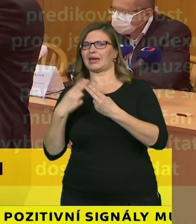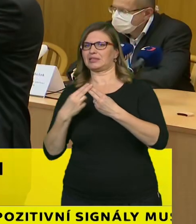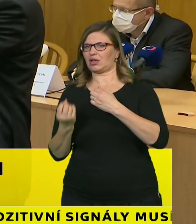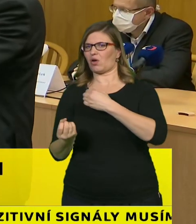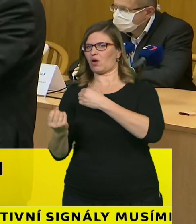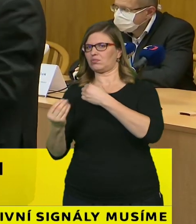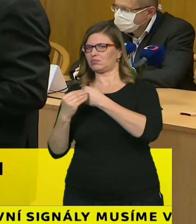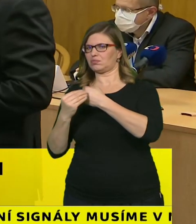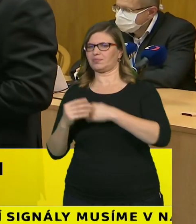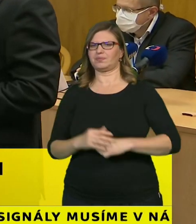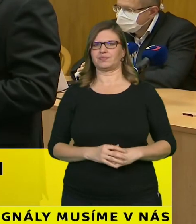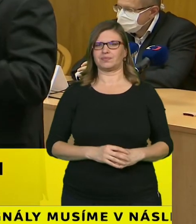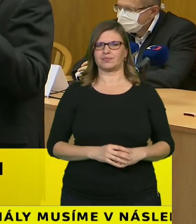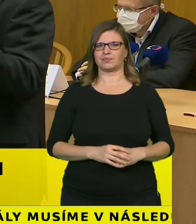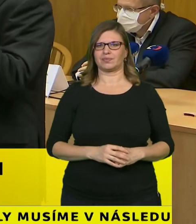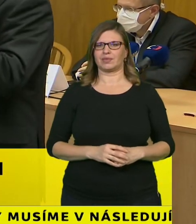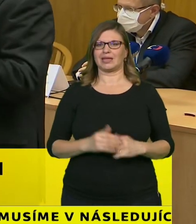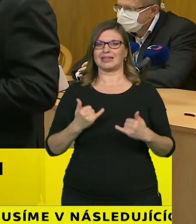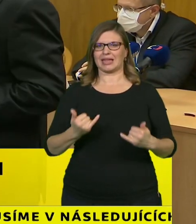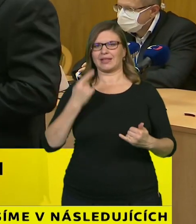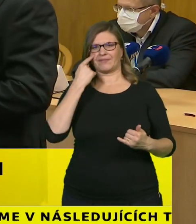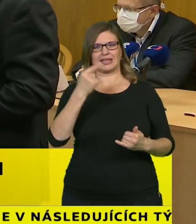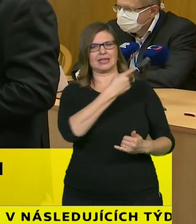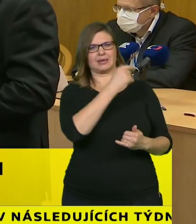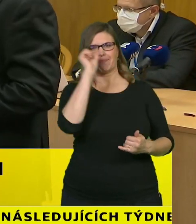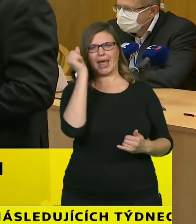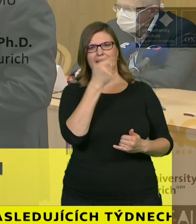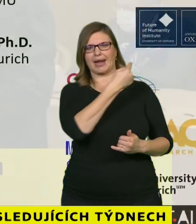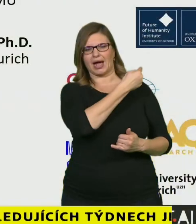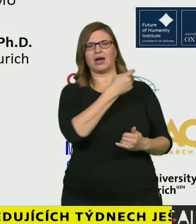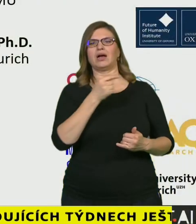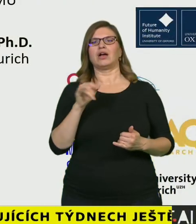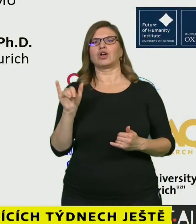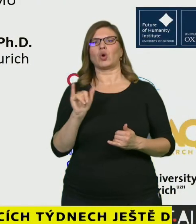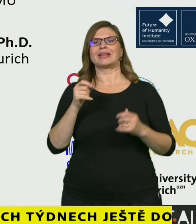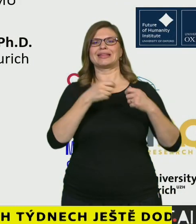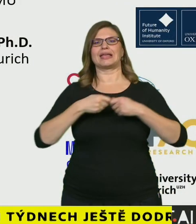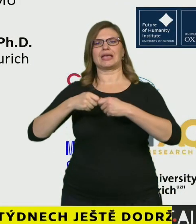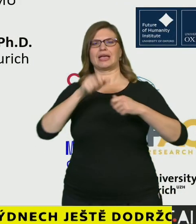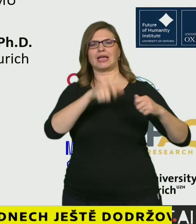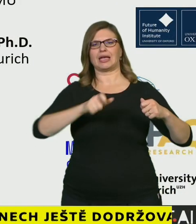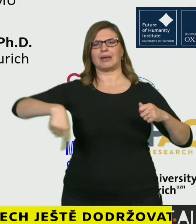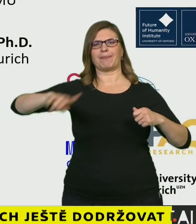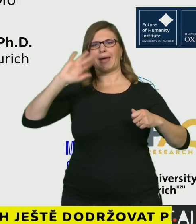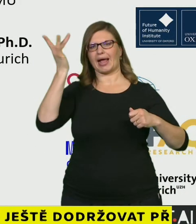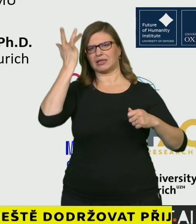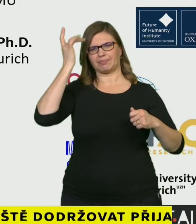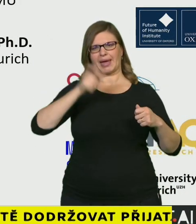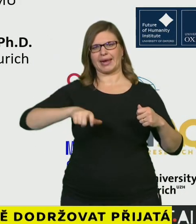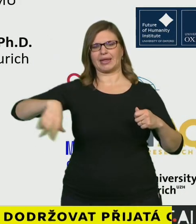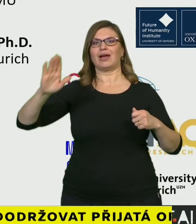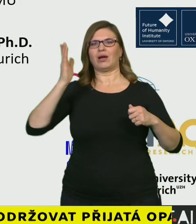Toto je tým expertů z těch institucí, o kterých jsem hovořil, který se podílel na vypracování